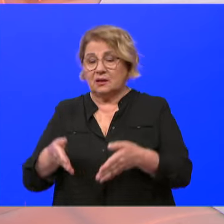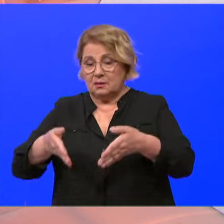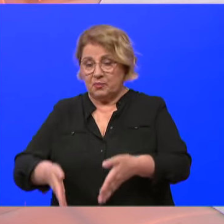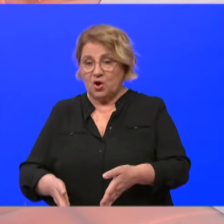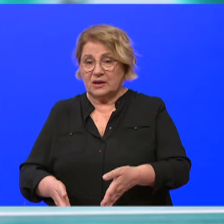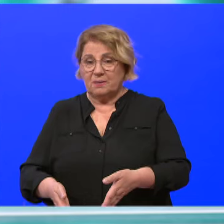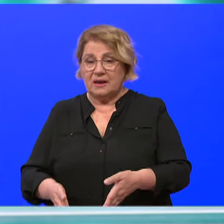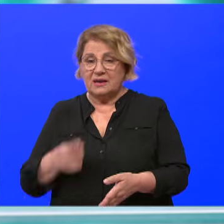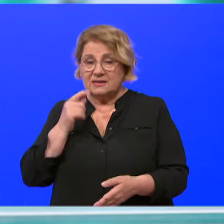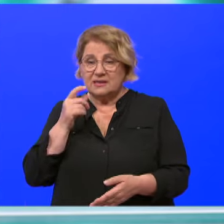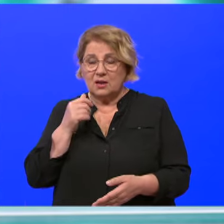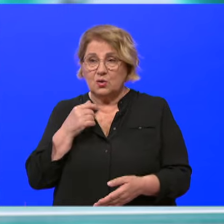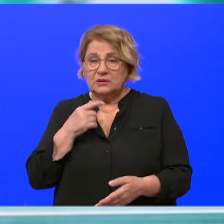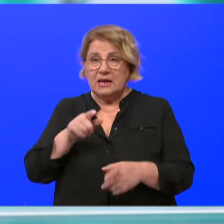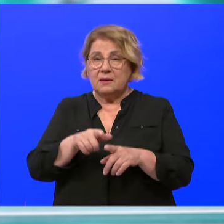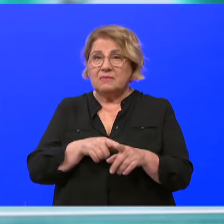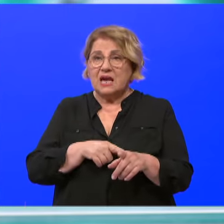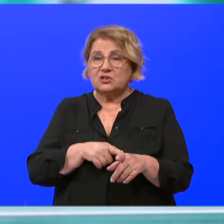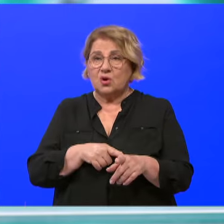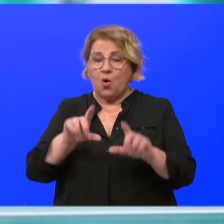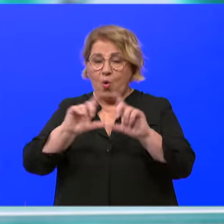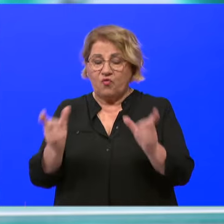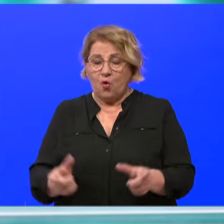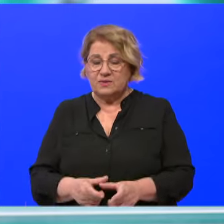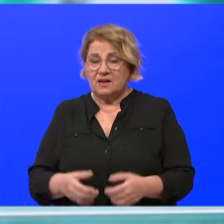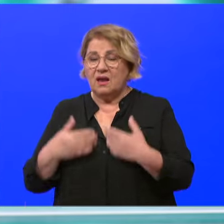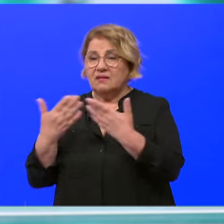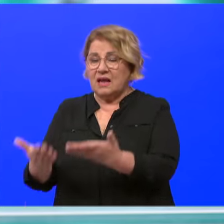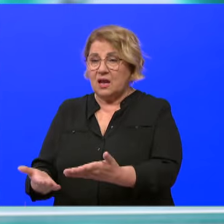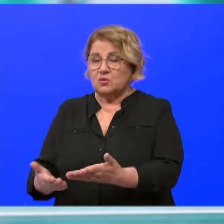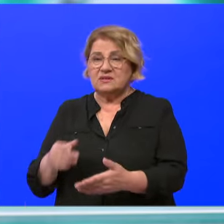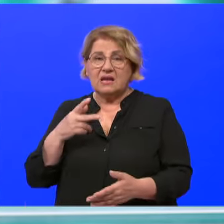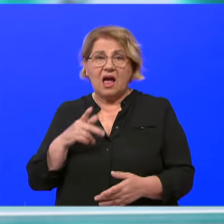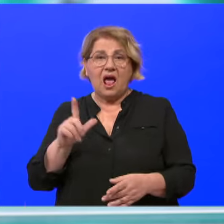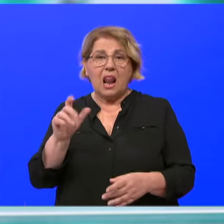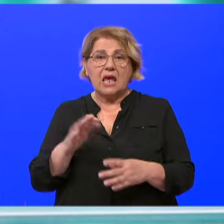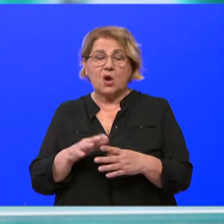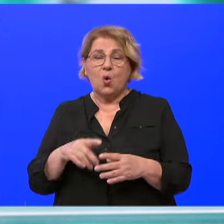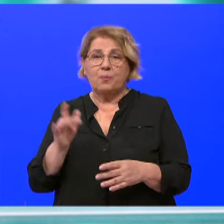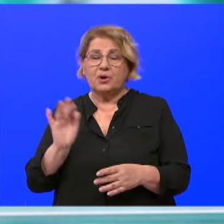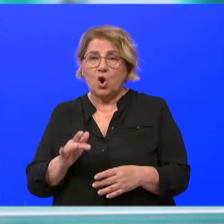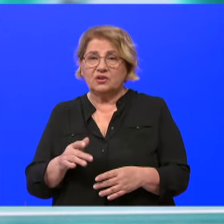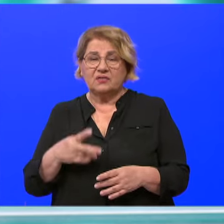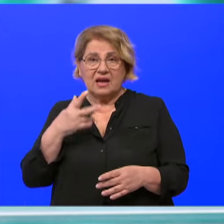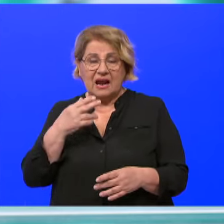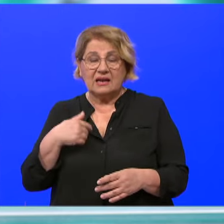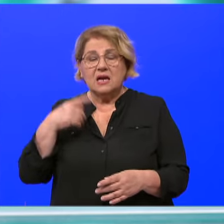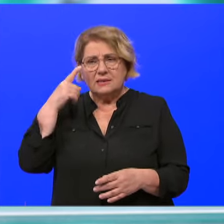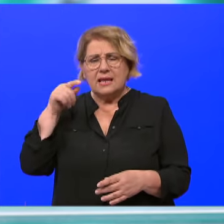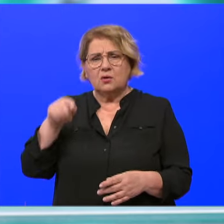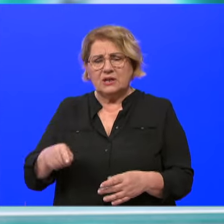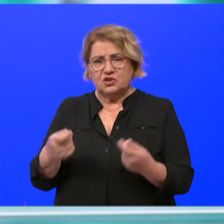odreću mjesto uvijenaca, daju za ligu protiv raka. Jer znaju da ćemo mi to korisno upotrebiti,